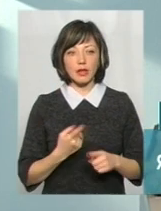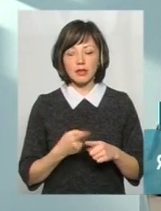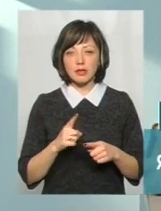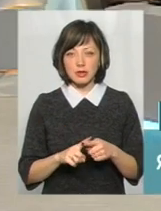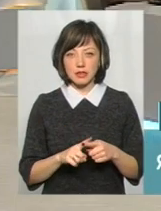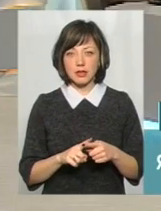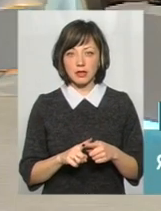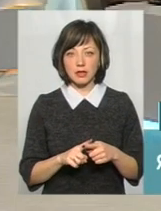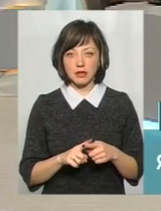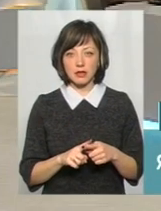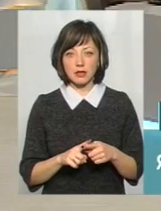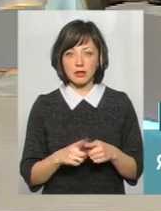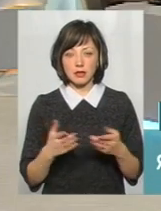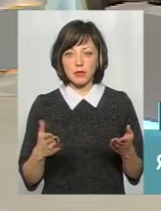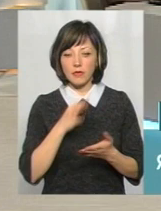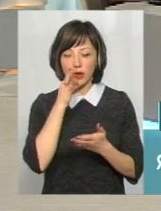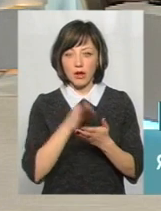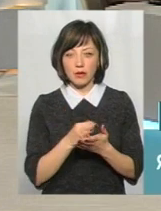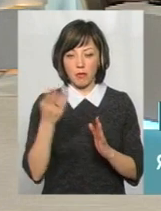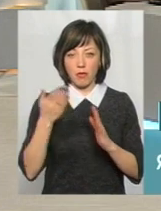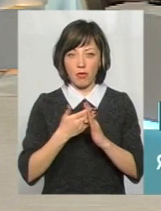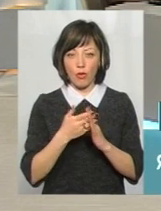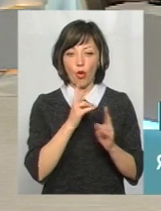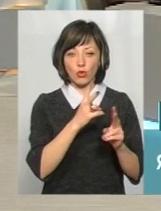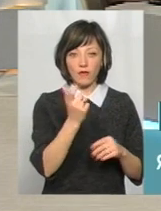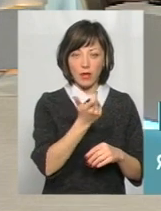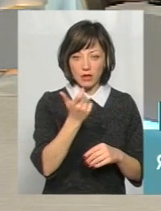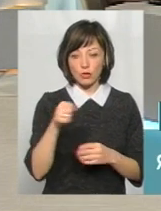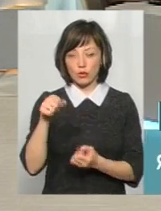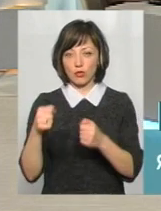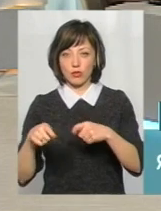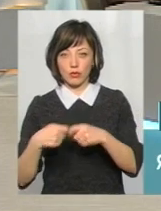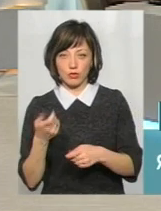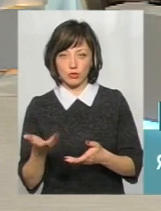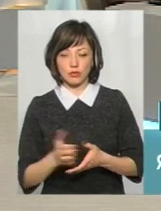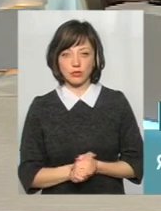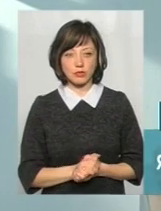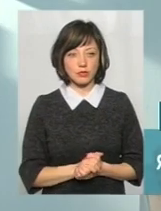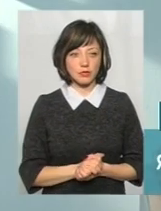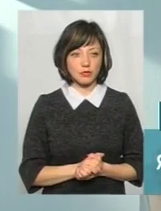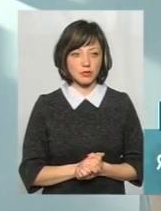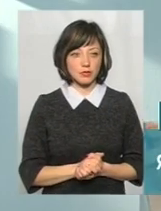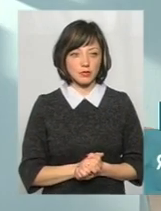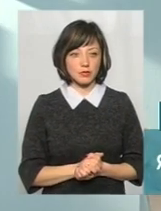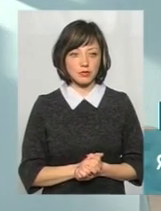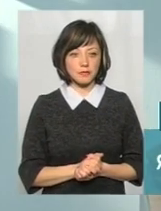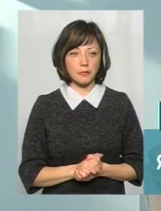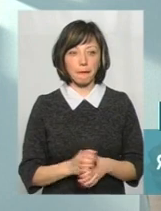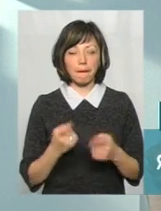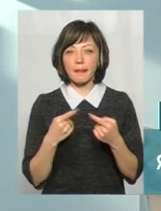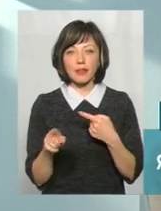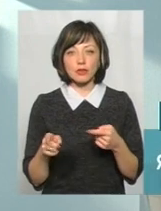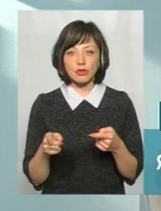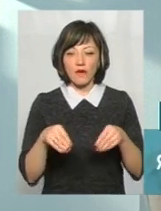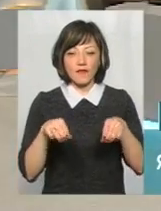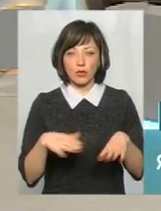автомобіль – це зброя, і повинна відповідальність бути порівну, як за тим, хто зробив порушення, так і той, хто надав цю зброю іншій особі. А іншого виходу